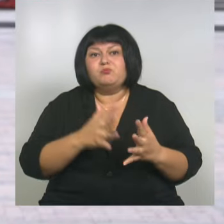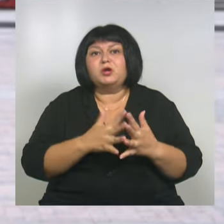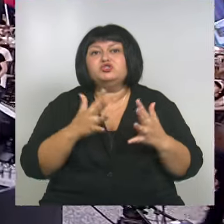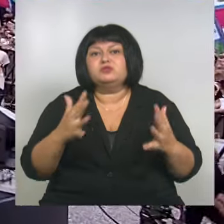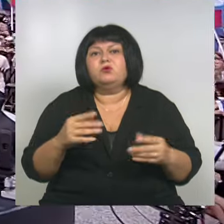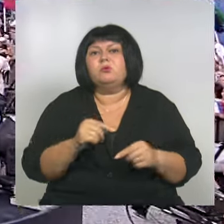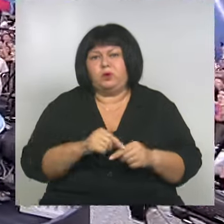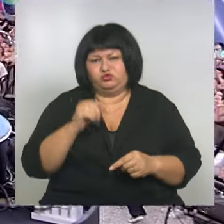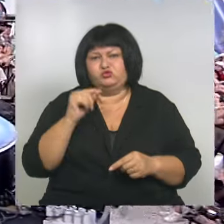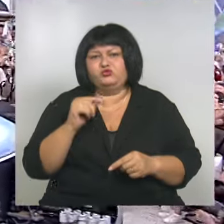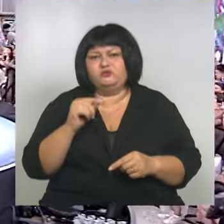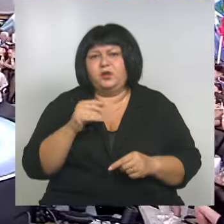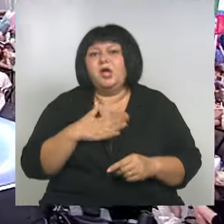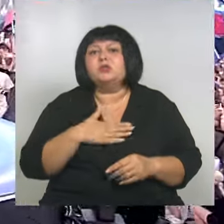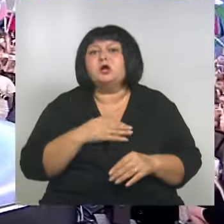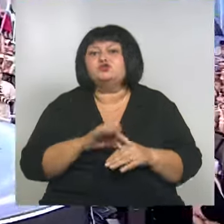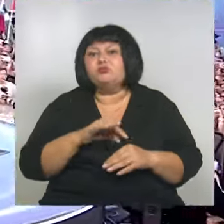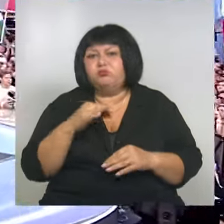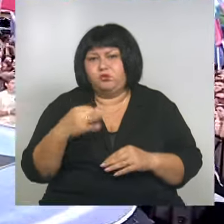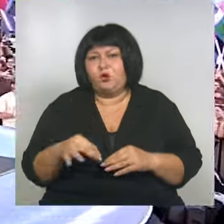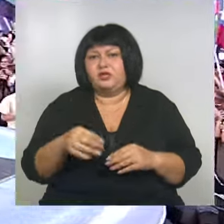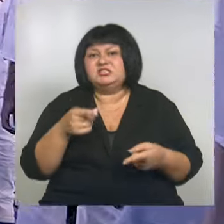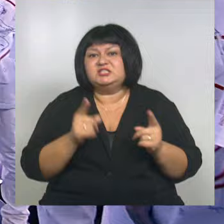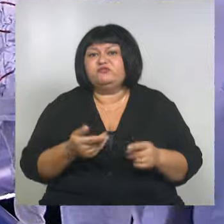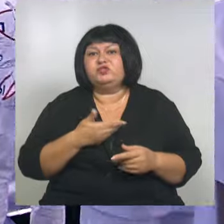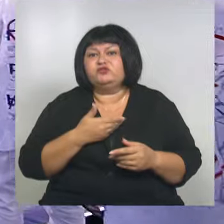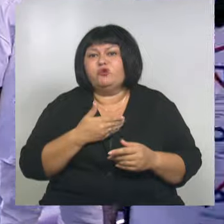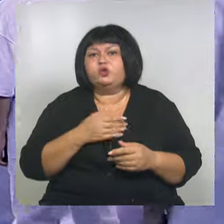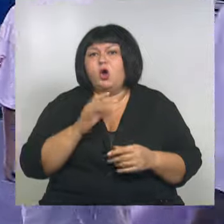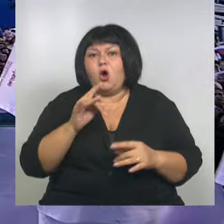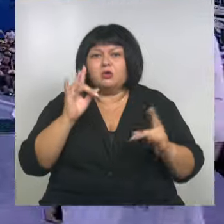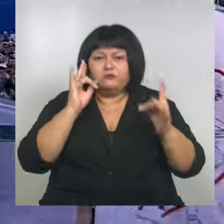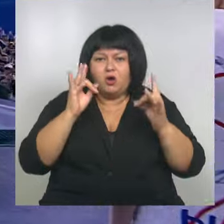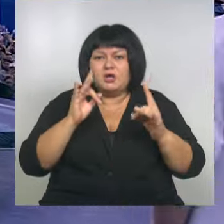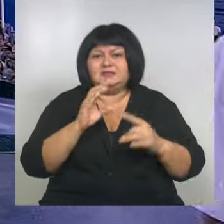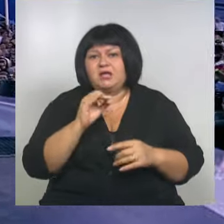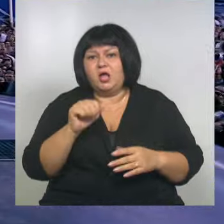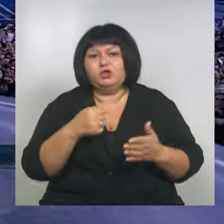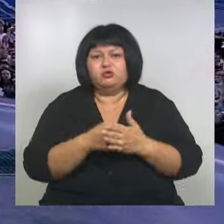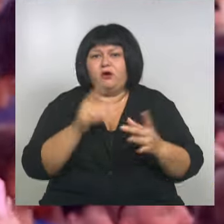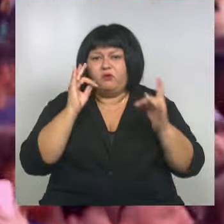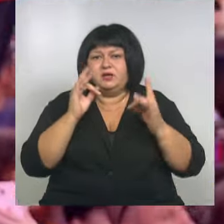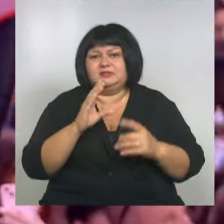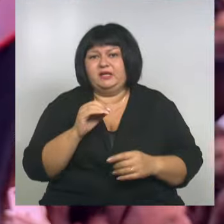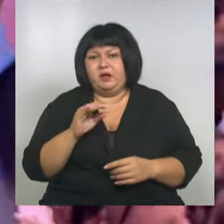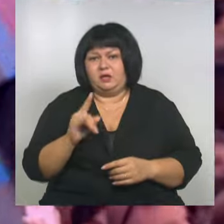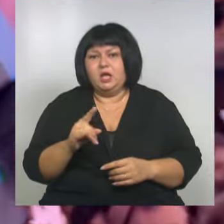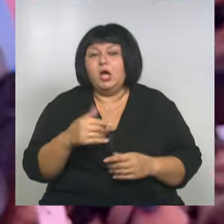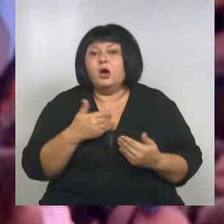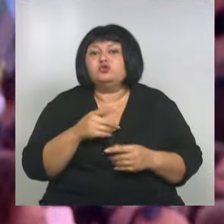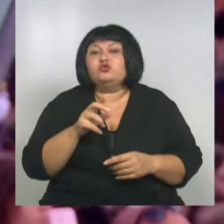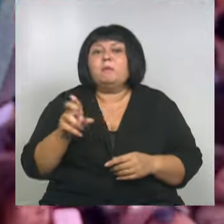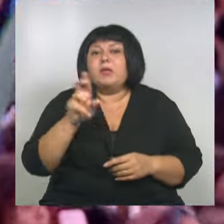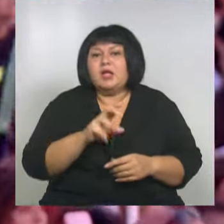прочувствовали всю нашу боль. Мы действительно живем от сирен до сирен. И хочется, чтобы Белгород и